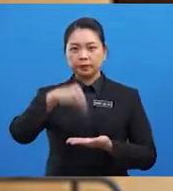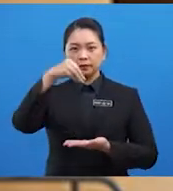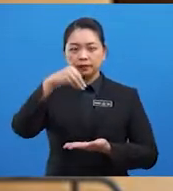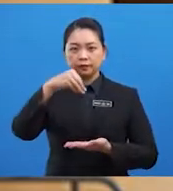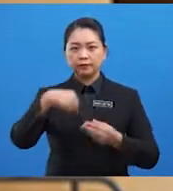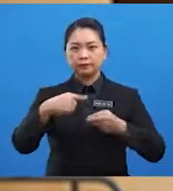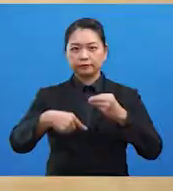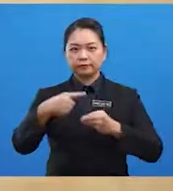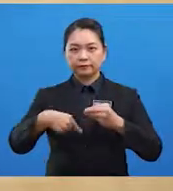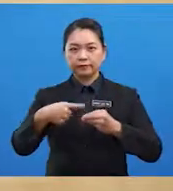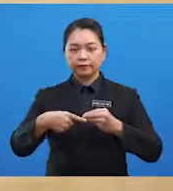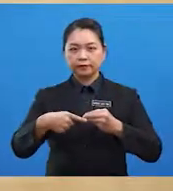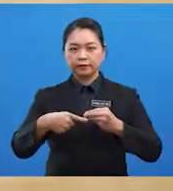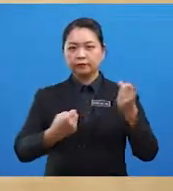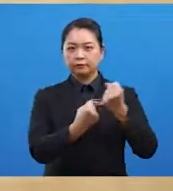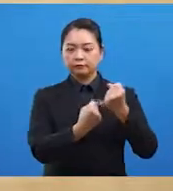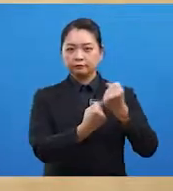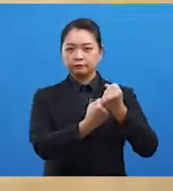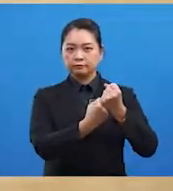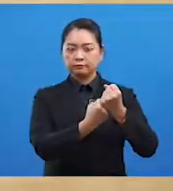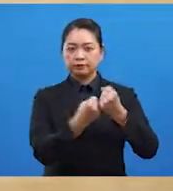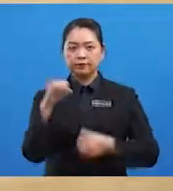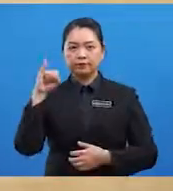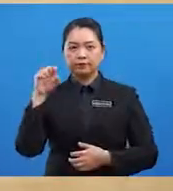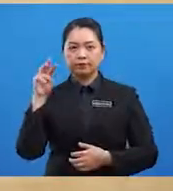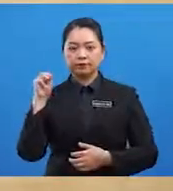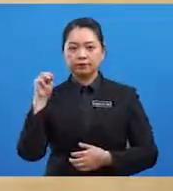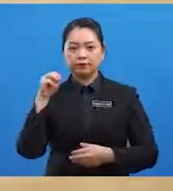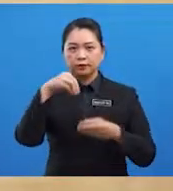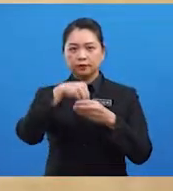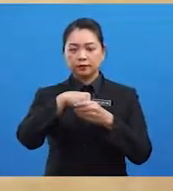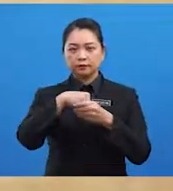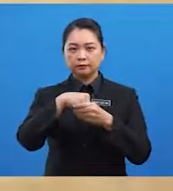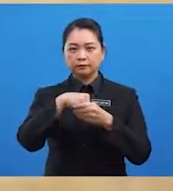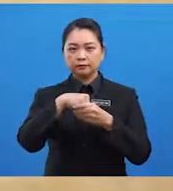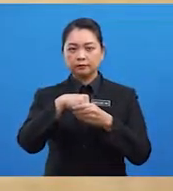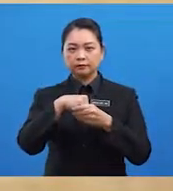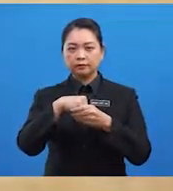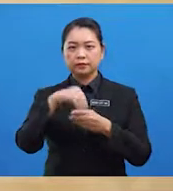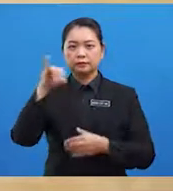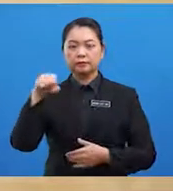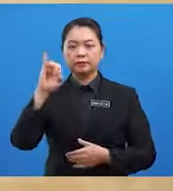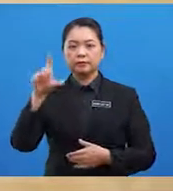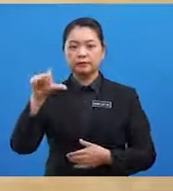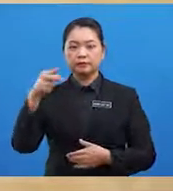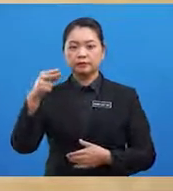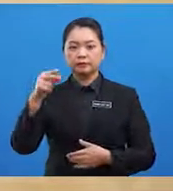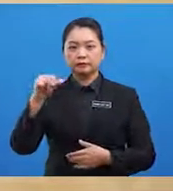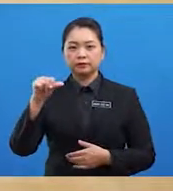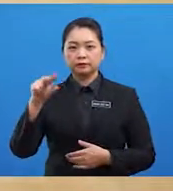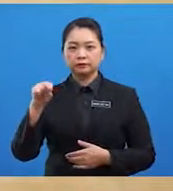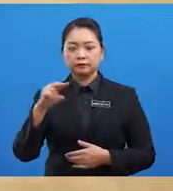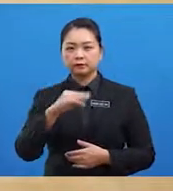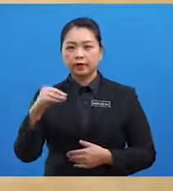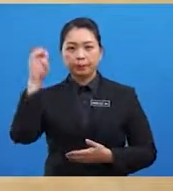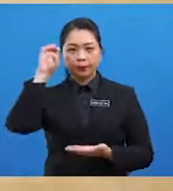tentang sumbangan Ibnu Majid dalam bidang penjelajahan dan penerokaan